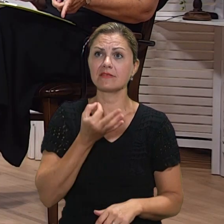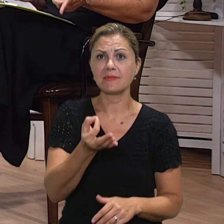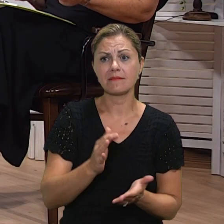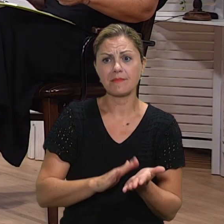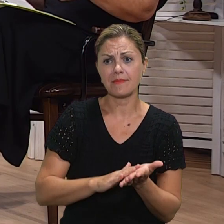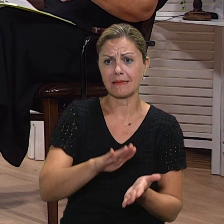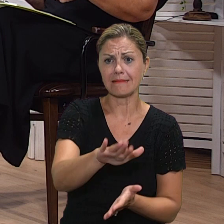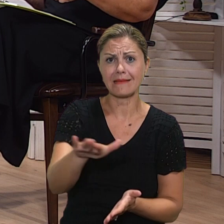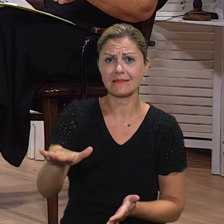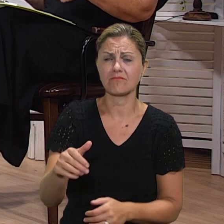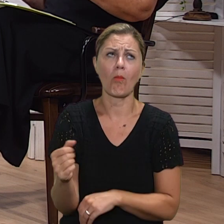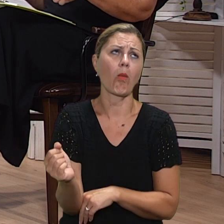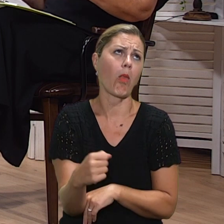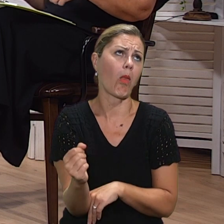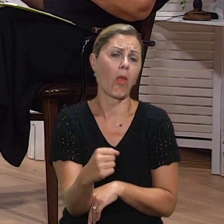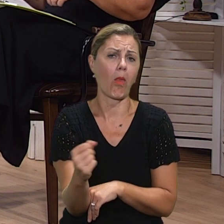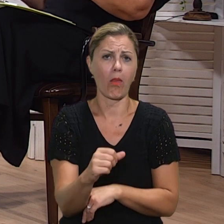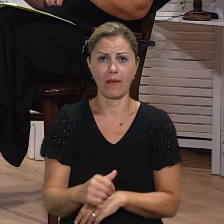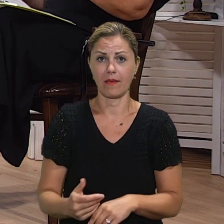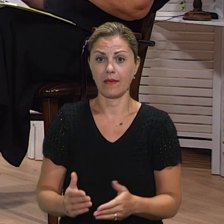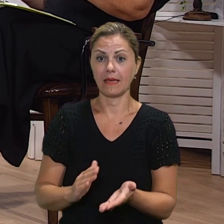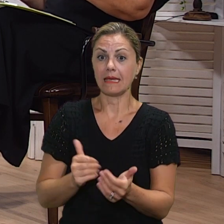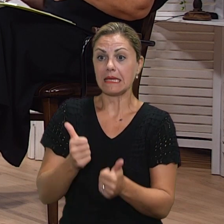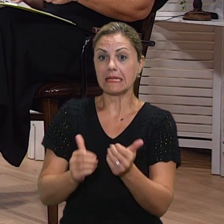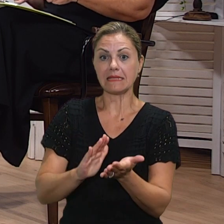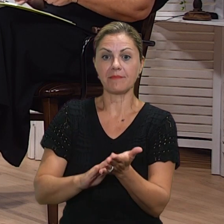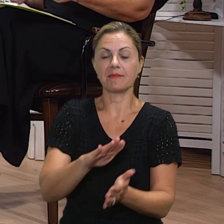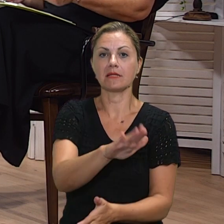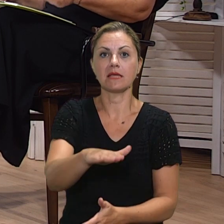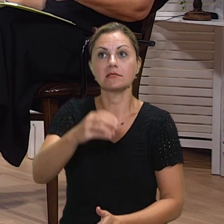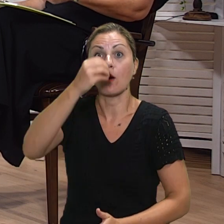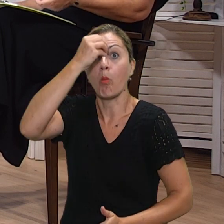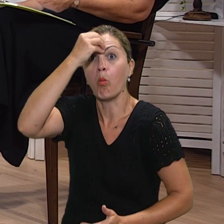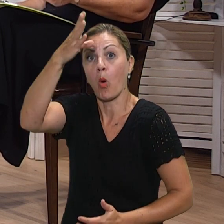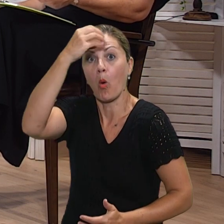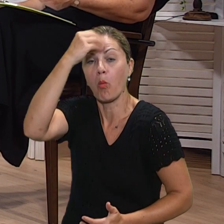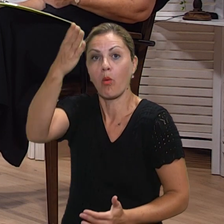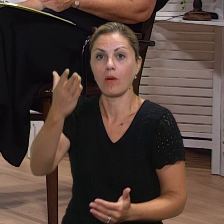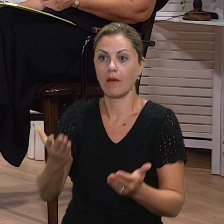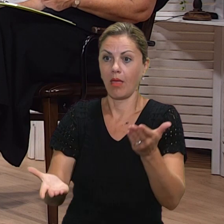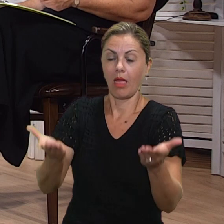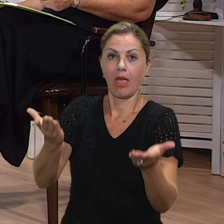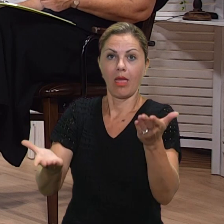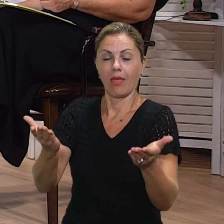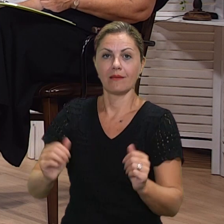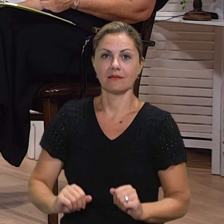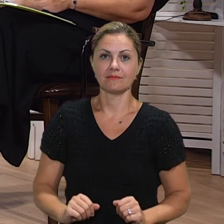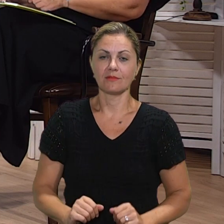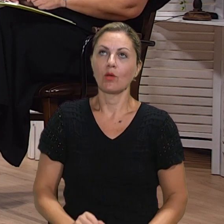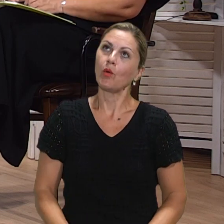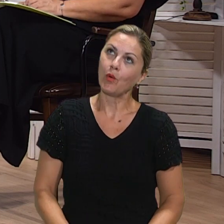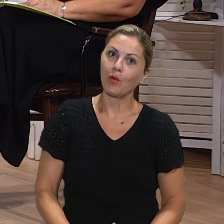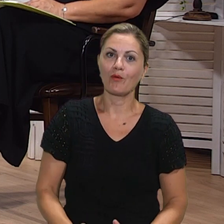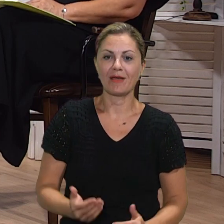zainteresirana ili imati djecu, poglaviti ono što vi kažemo, one male lumene, koje uvijek tražu od vas još više, više i više? Sve stvari